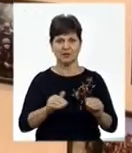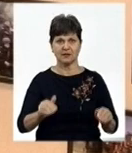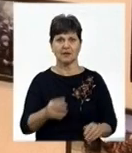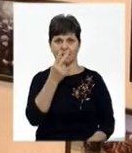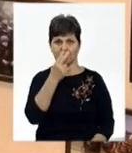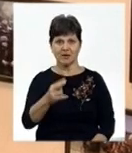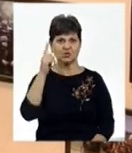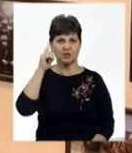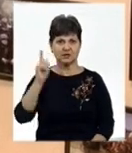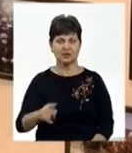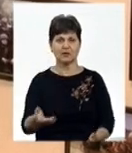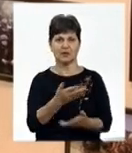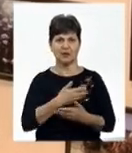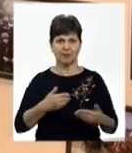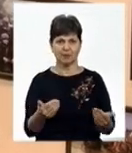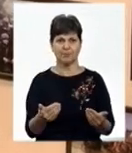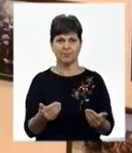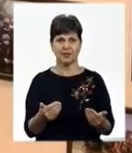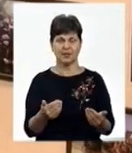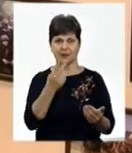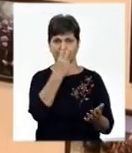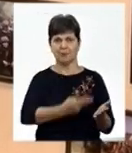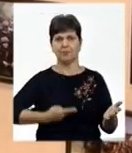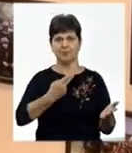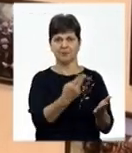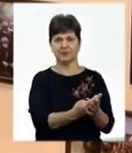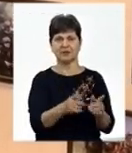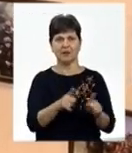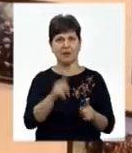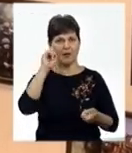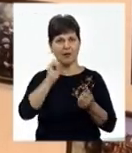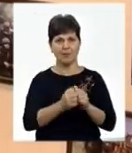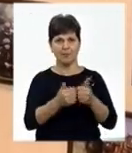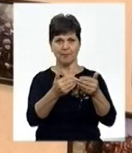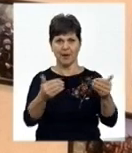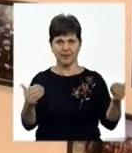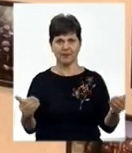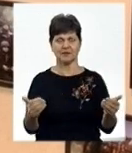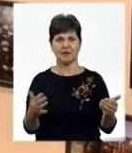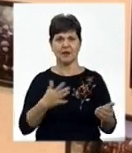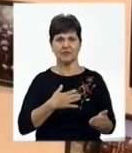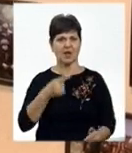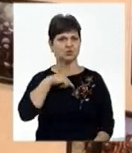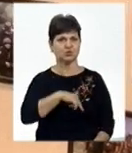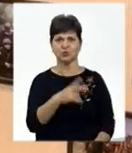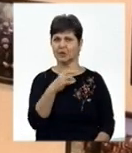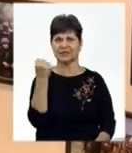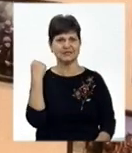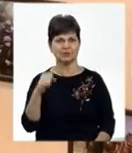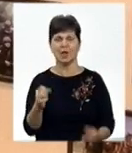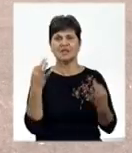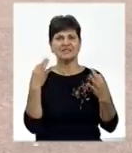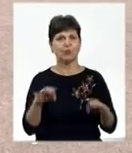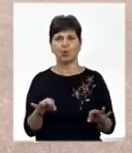бачили і знали, ми ось представили таку пам'ятку. Стелу – наш дух не зламати, свободу